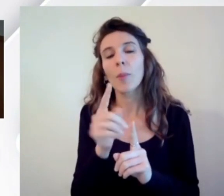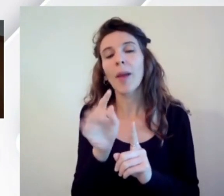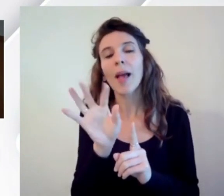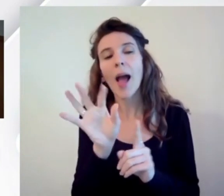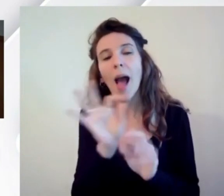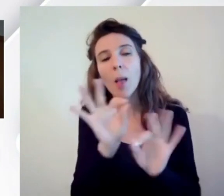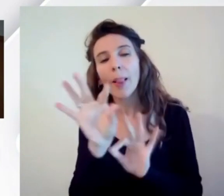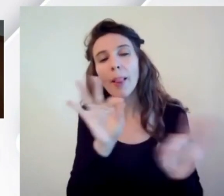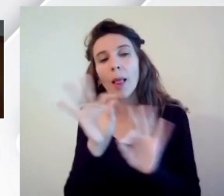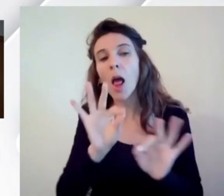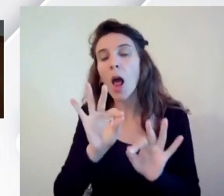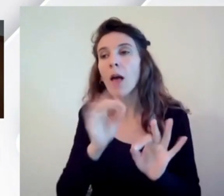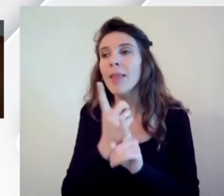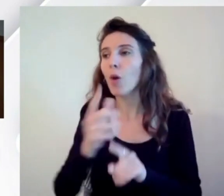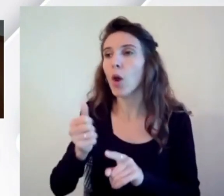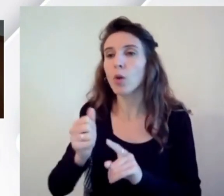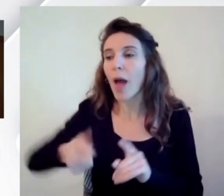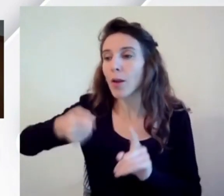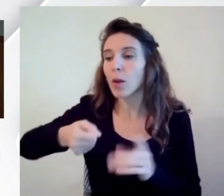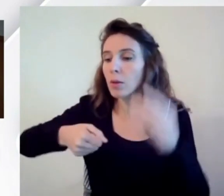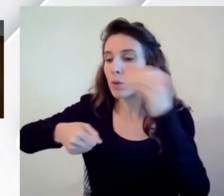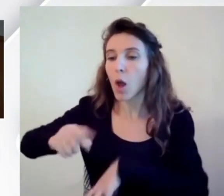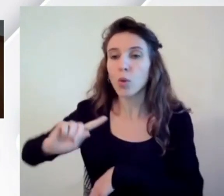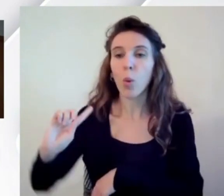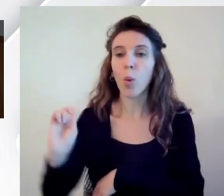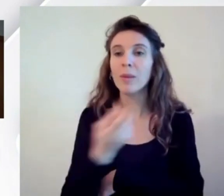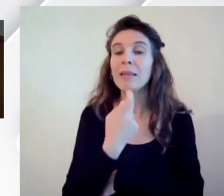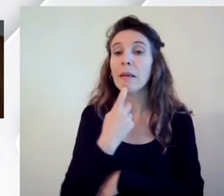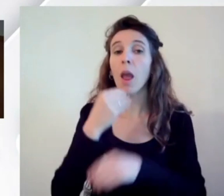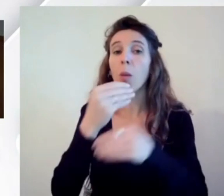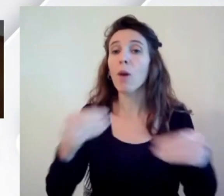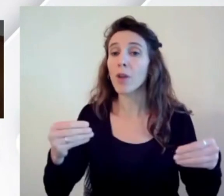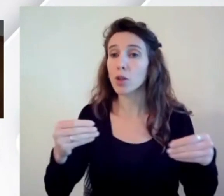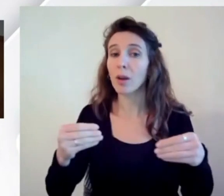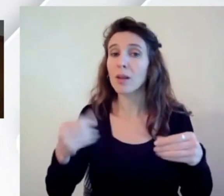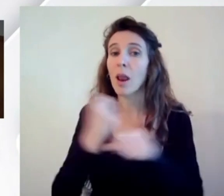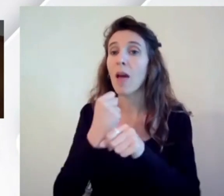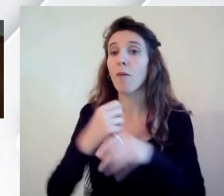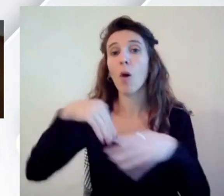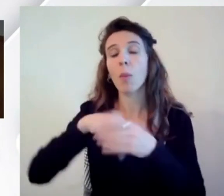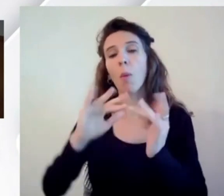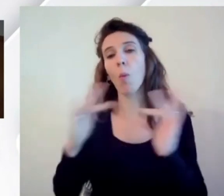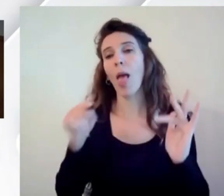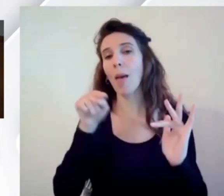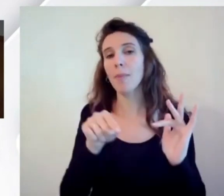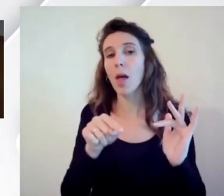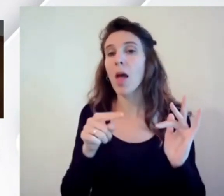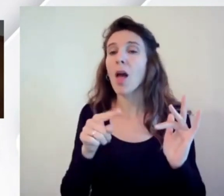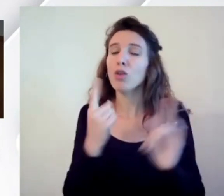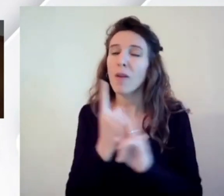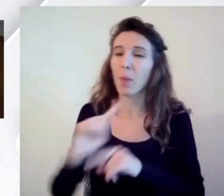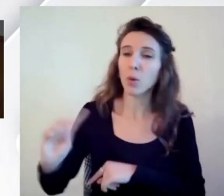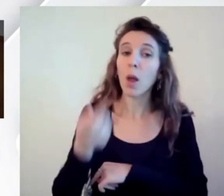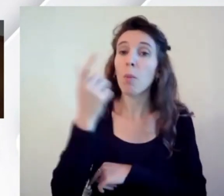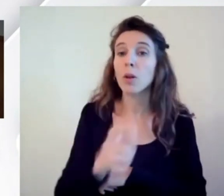tutti ma proprio tutti i professionisti che operano all'interno del web perché il buon